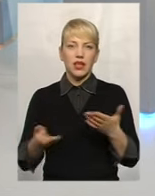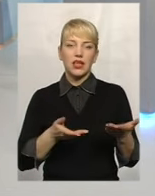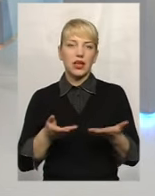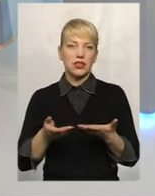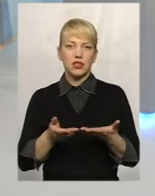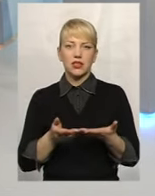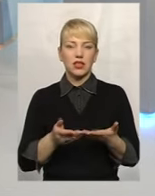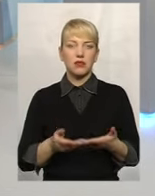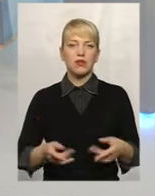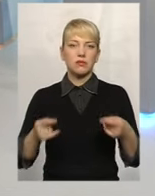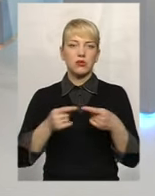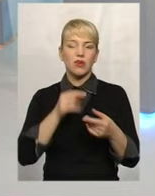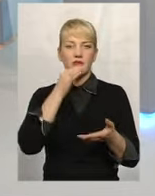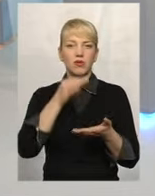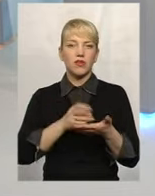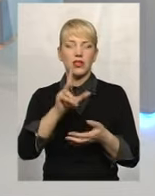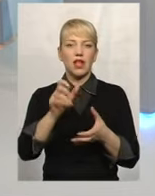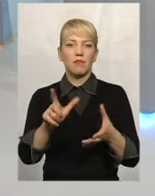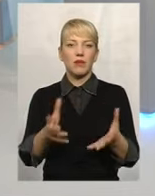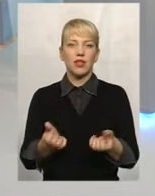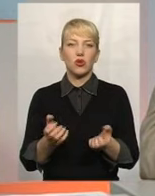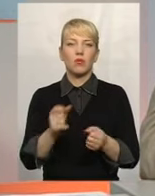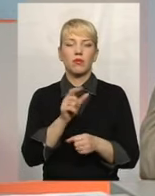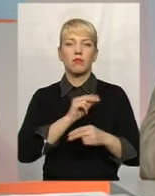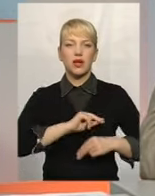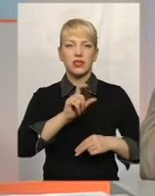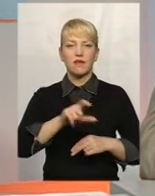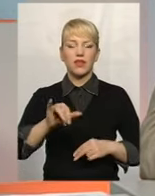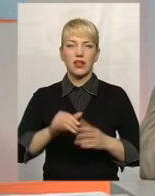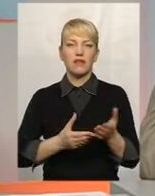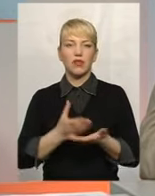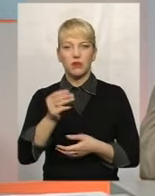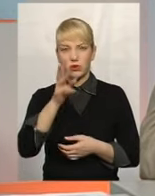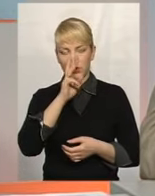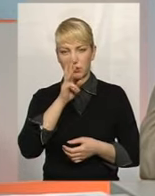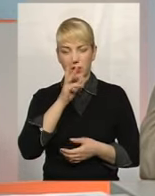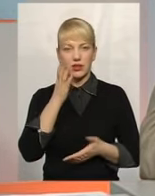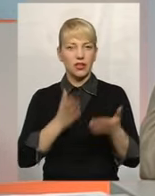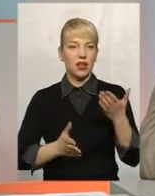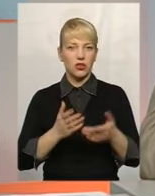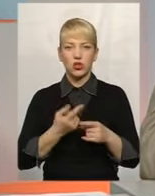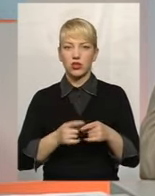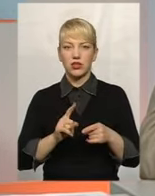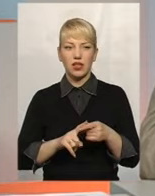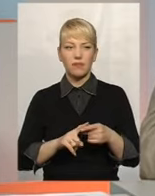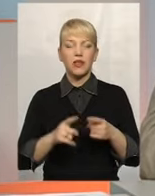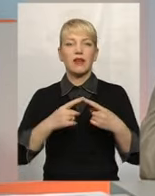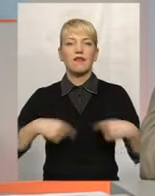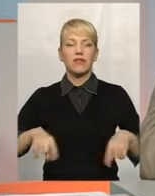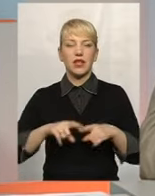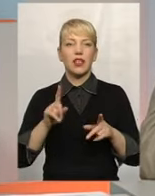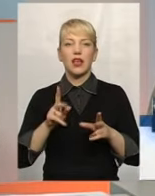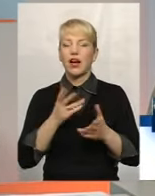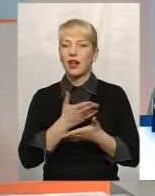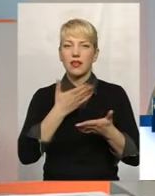безпосередньо відповідають за прийом працівників і за виплату заробітної плати. Якщо це філія, яка не